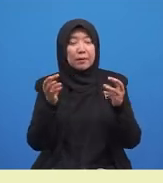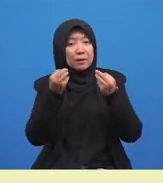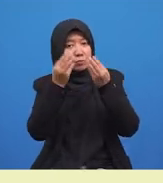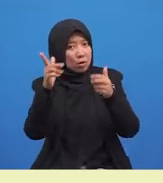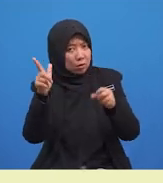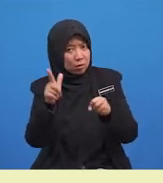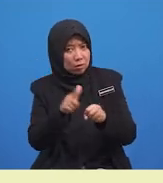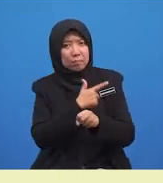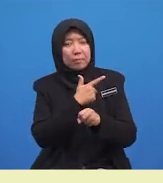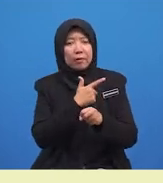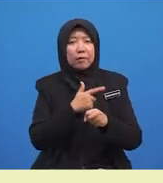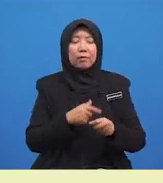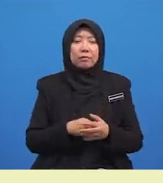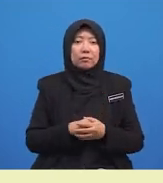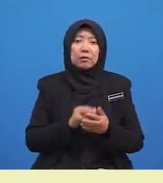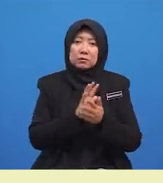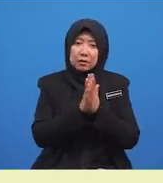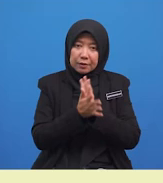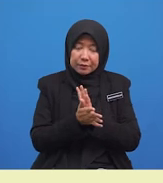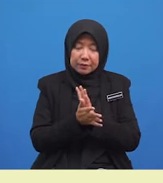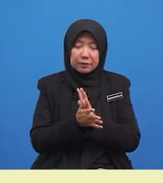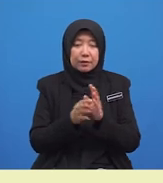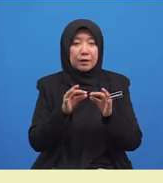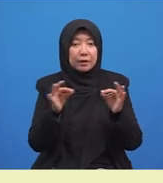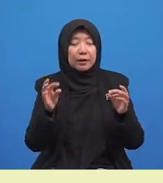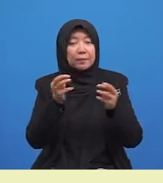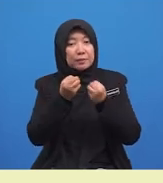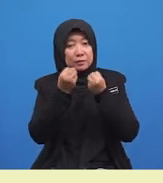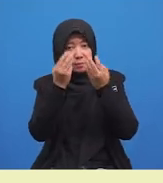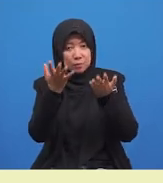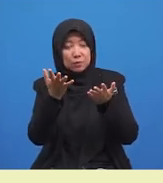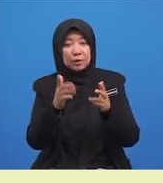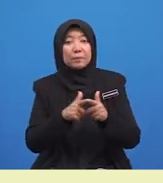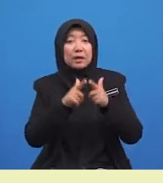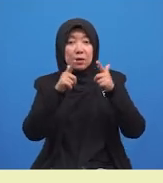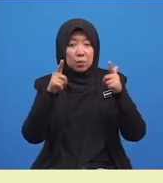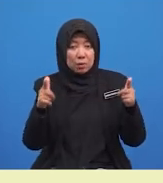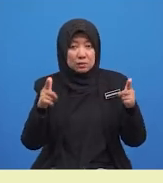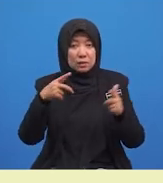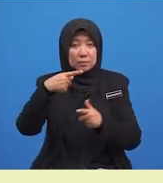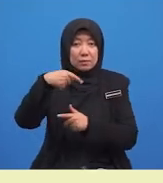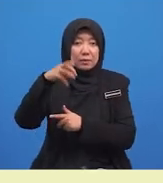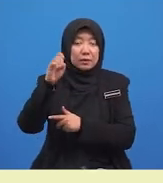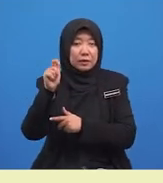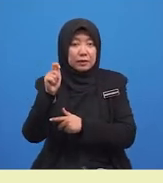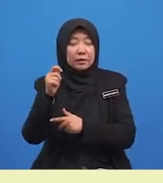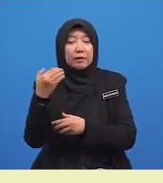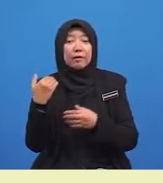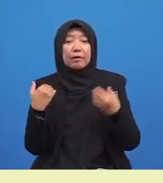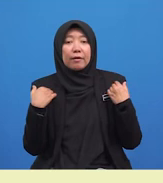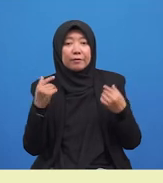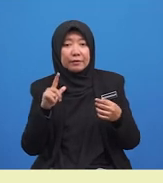lengkap. Maka, ayat majmuk yang mengalami peluasan predikatnya adalah